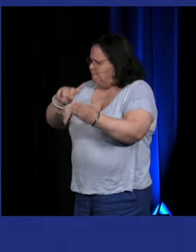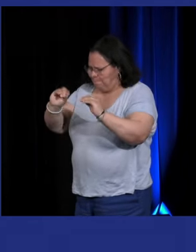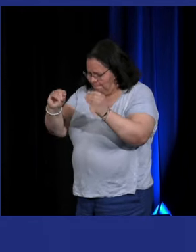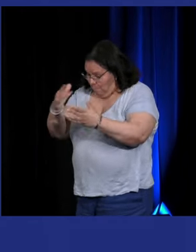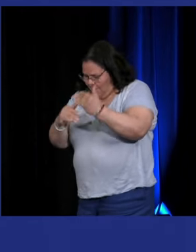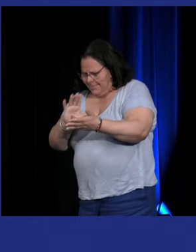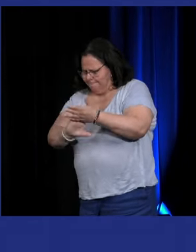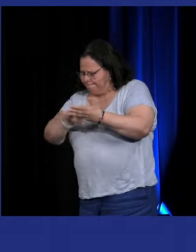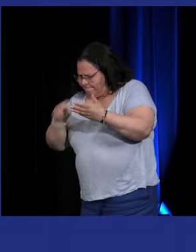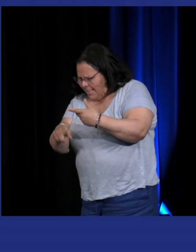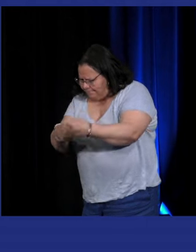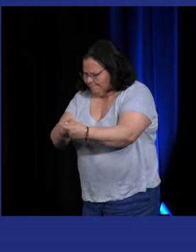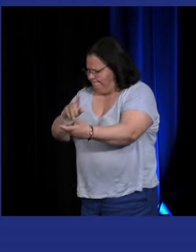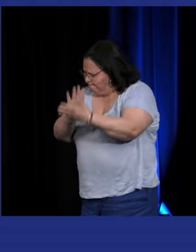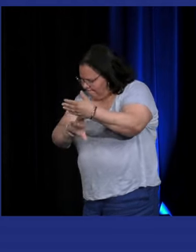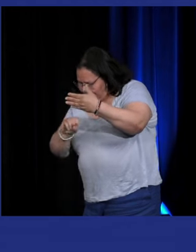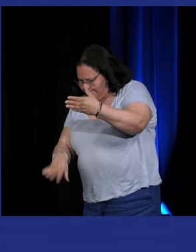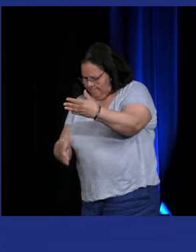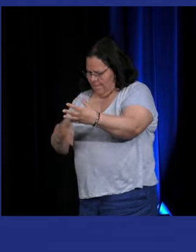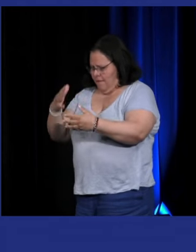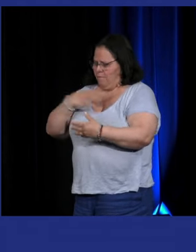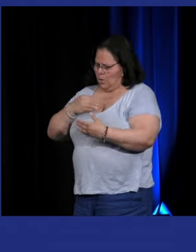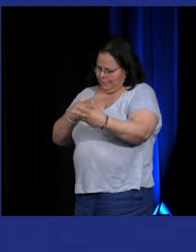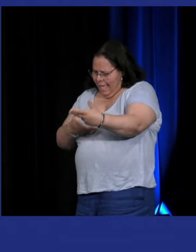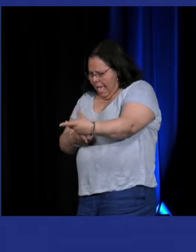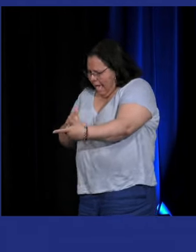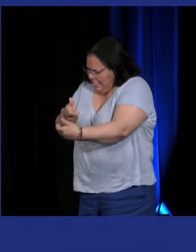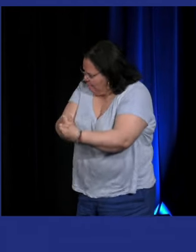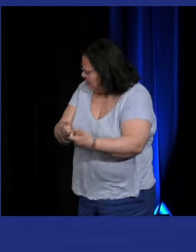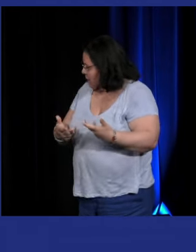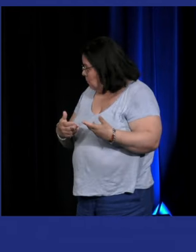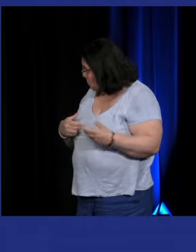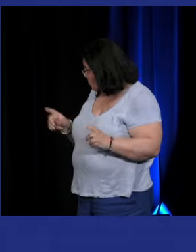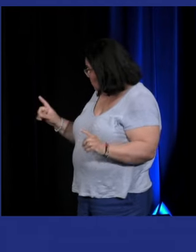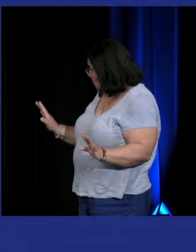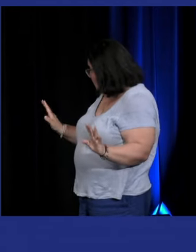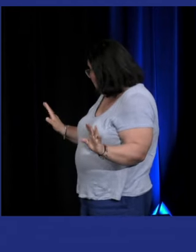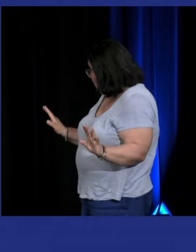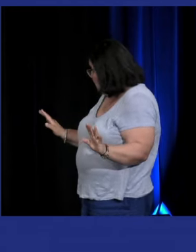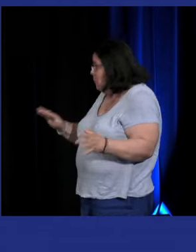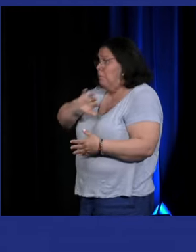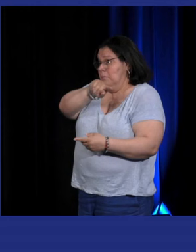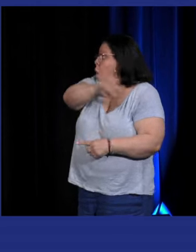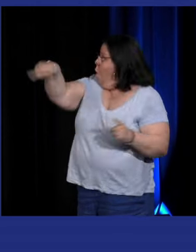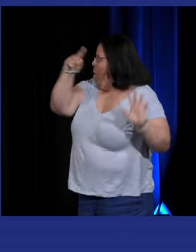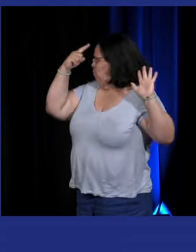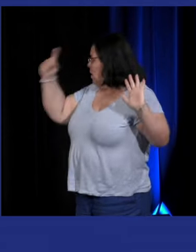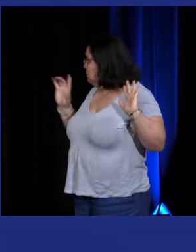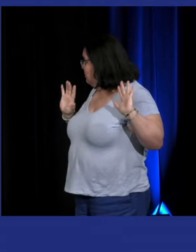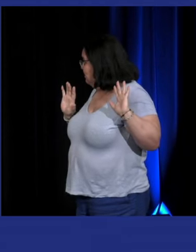pendant la période du communisme et et d'adaptation et de des de scolarisation un peu